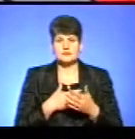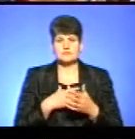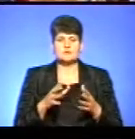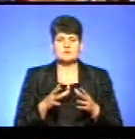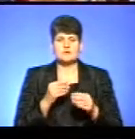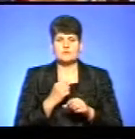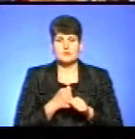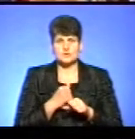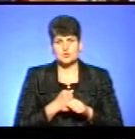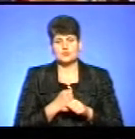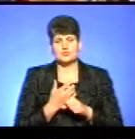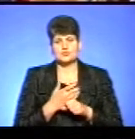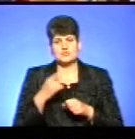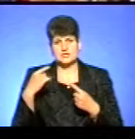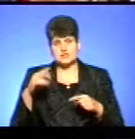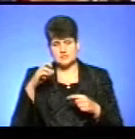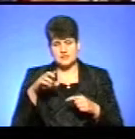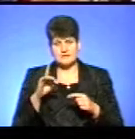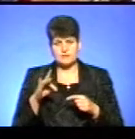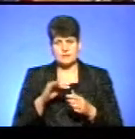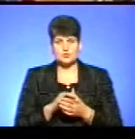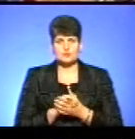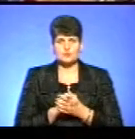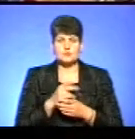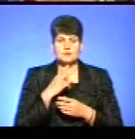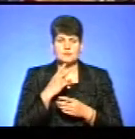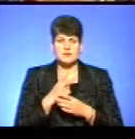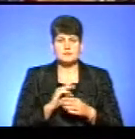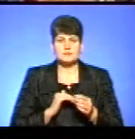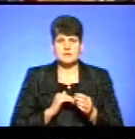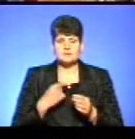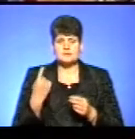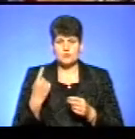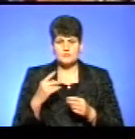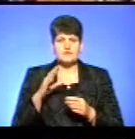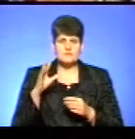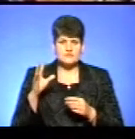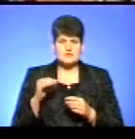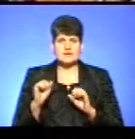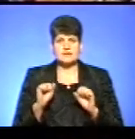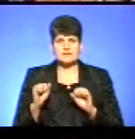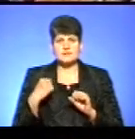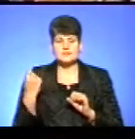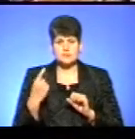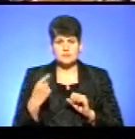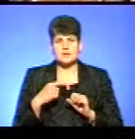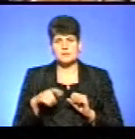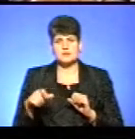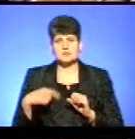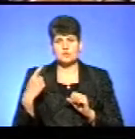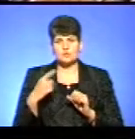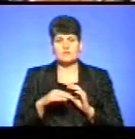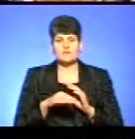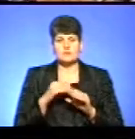Республікою Твою та іншими країнами Європейського Союзу. Тобто ми бачимо, що підприємці області і взагалі і керівництво області, і мешканці області, вони